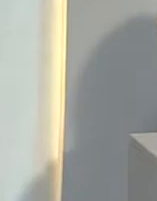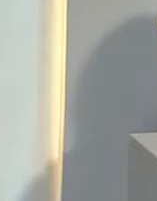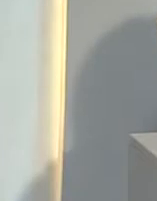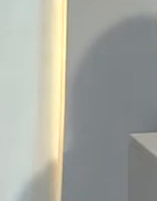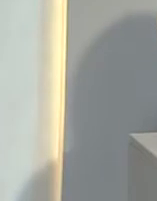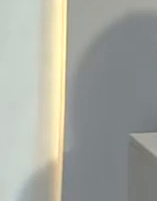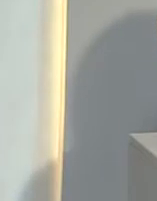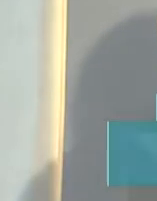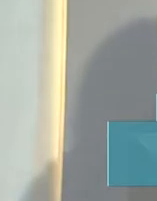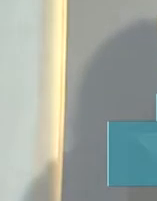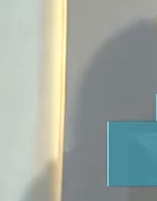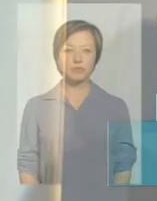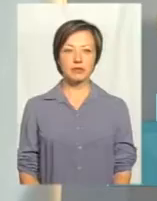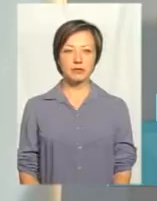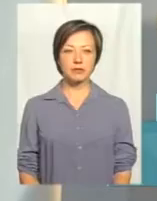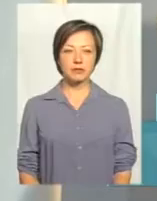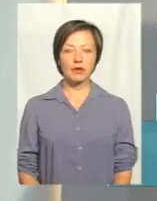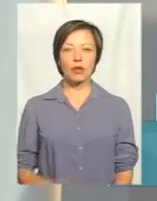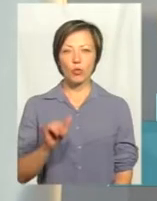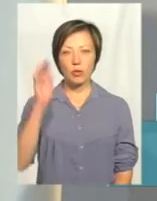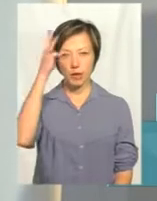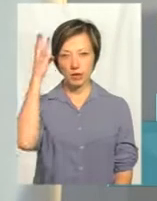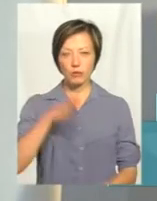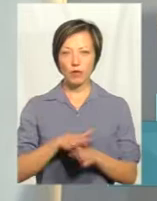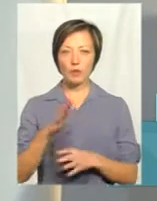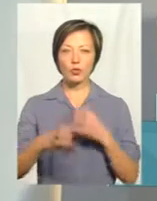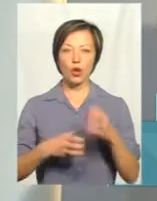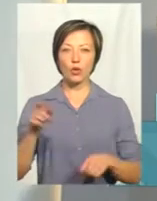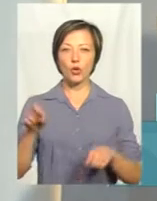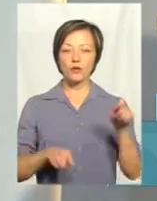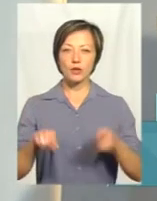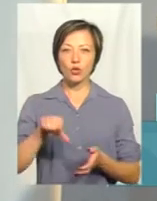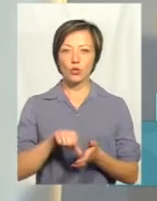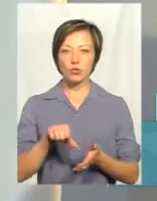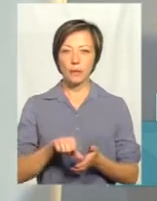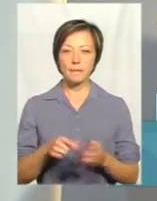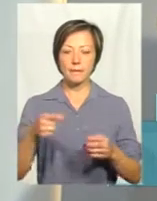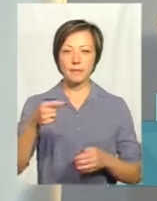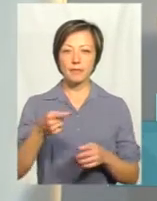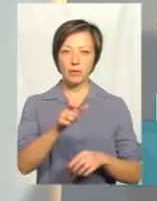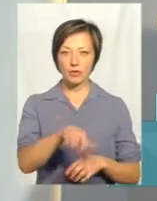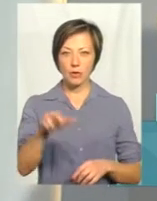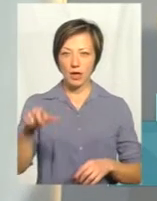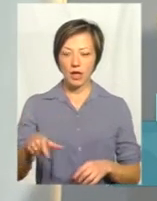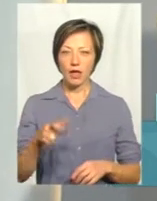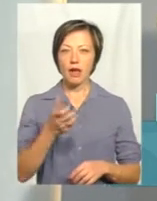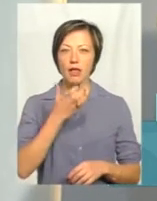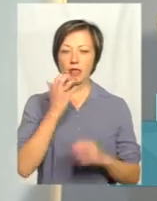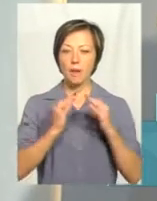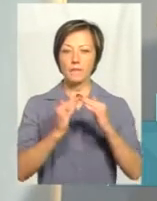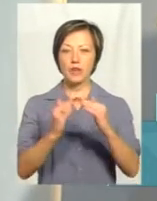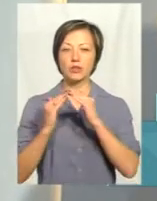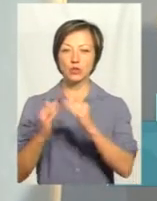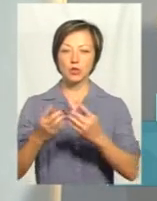У Хмельницькому відбулася міжнародна конференція за участю представників тепличного сектору із Польщі, Туреччини і України.